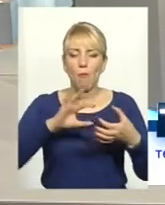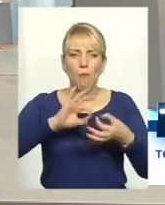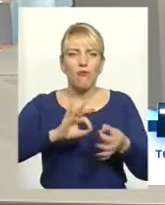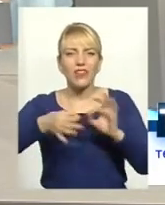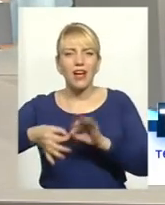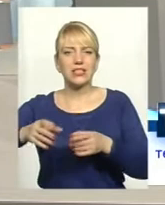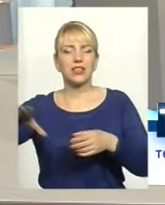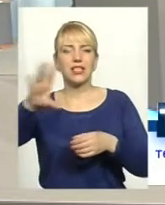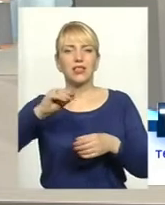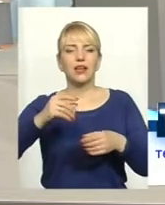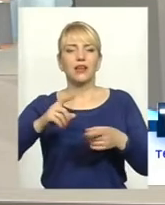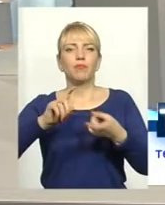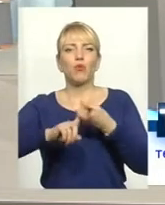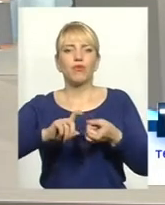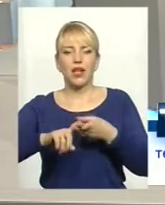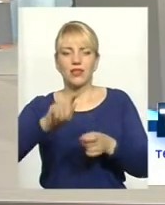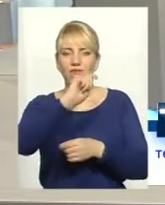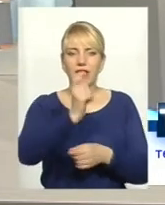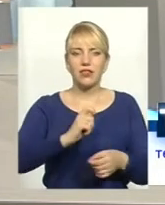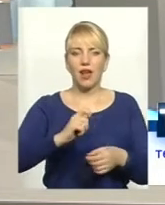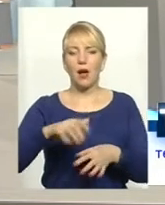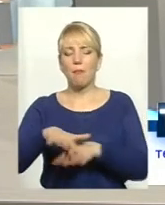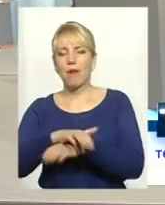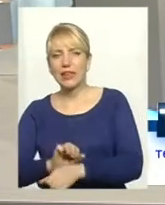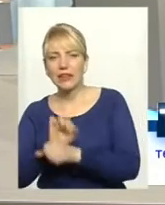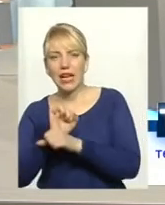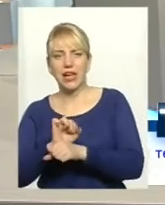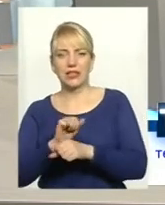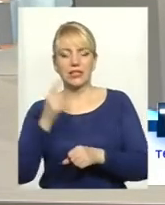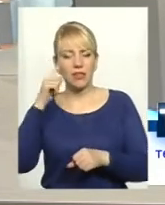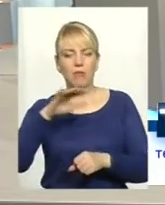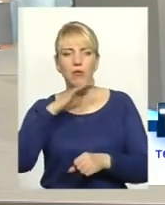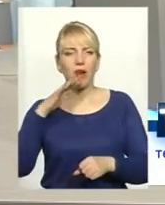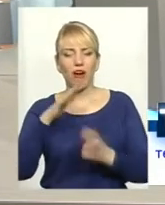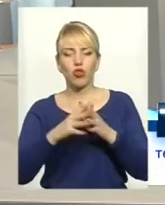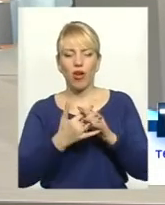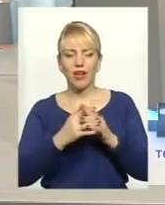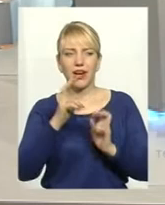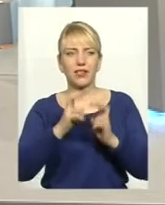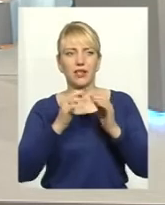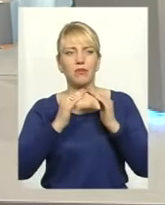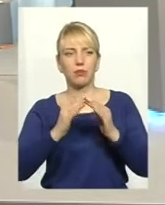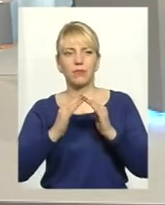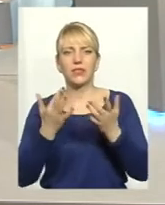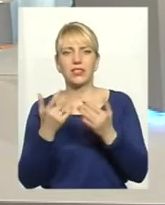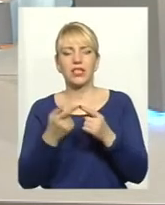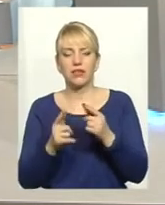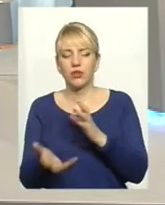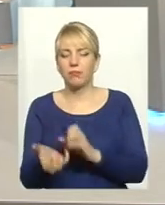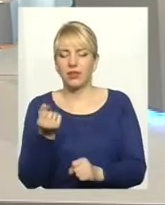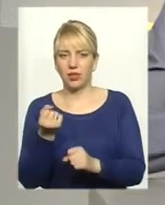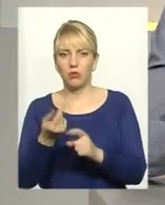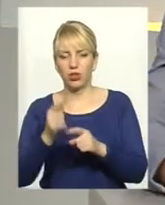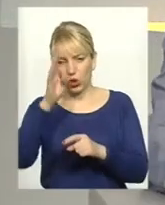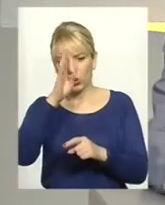Майдан, і, знову ж таки, і підтримка, тому що добре знаємо, що багато аграрних підприємств, і маленьких, і великих, наскільки вони підтримують тих же